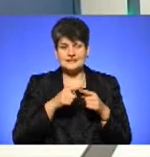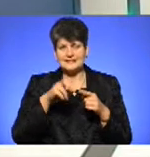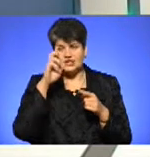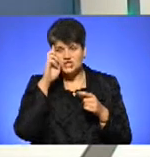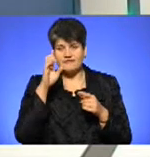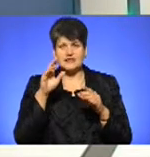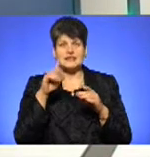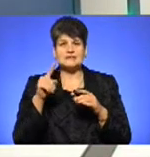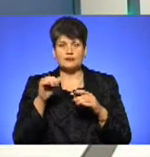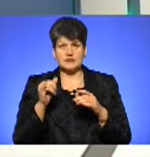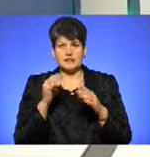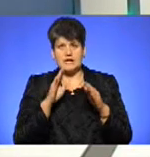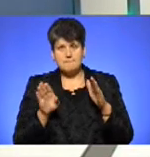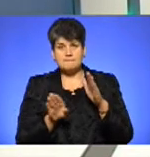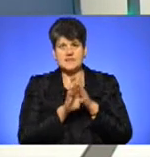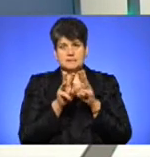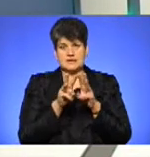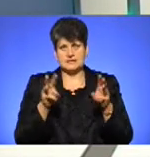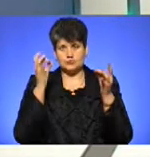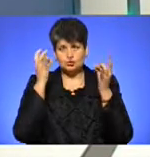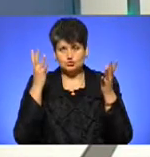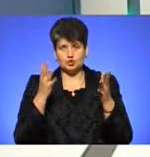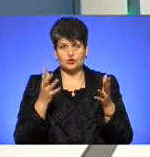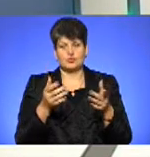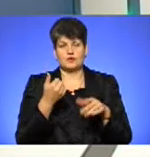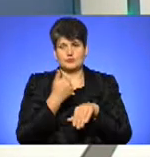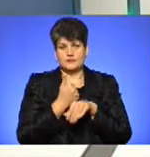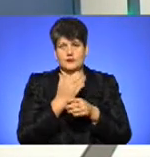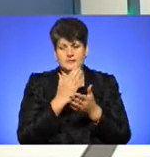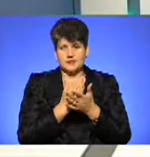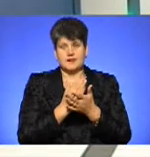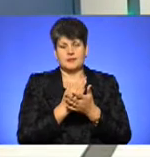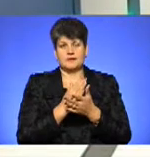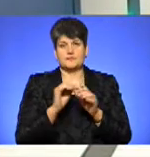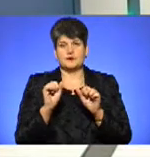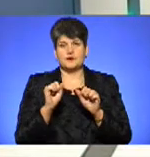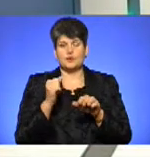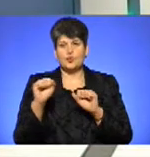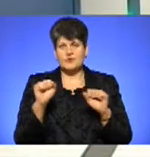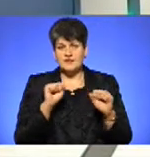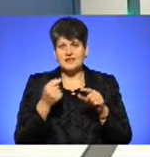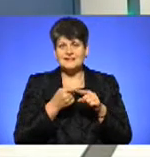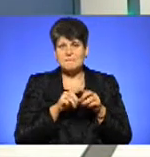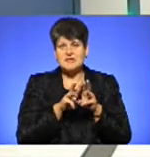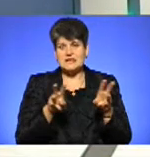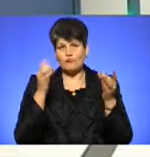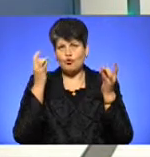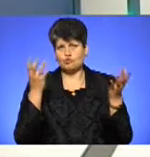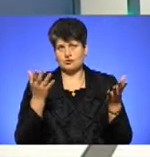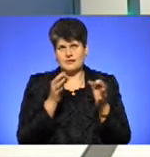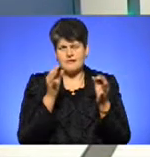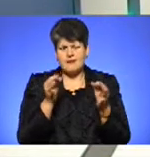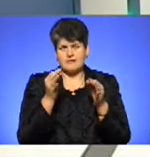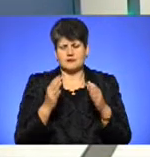підпорядкований Міністерству культури, то на балансу утримувач є заповідник, а орган управління – це Міністерство культури. Тому ніяка